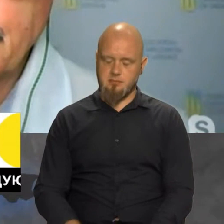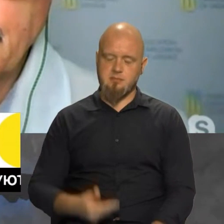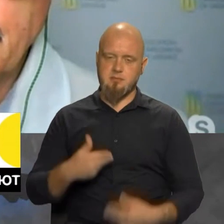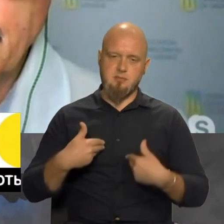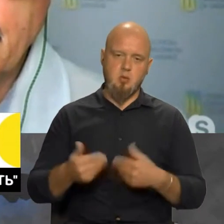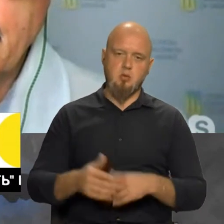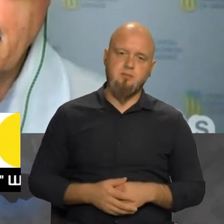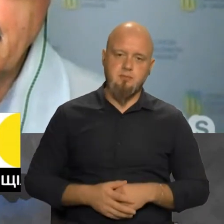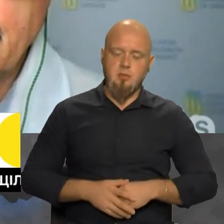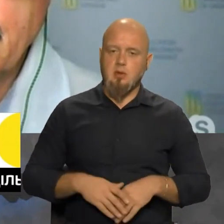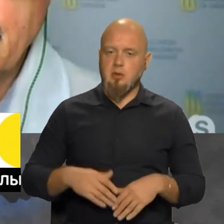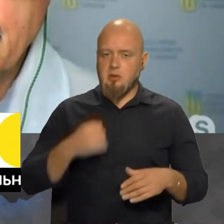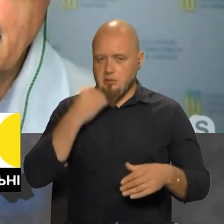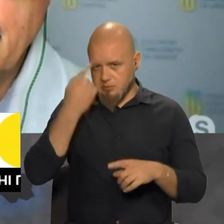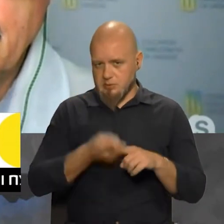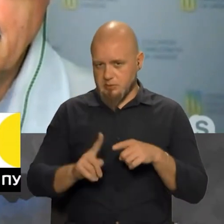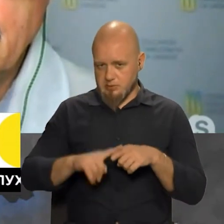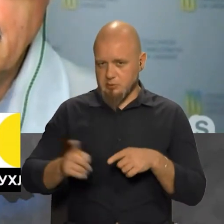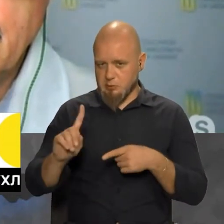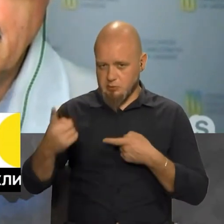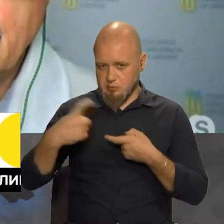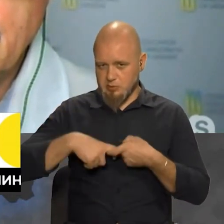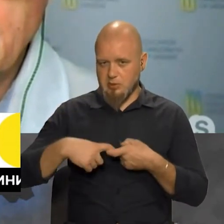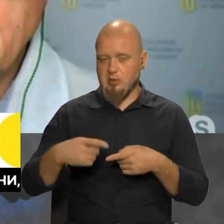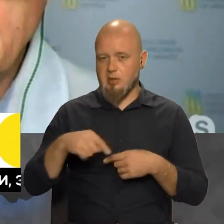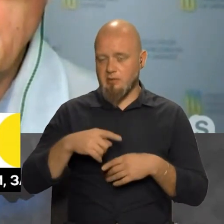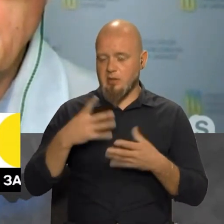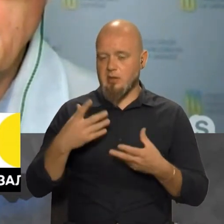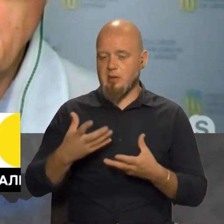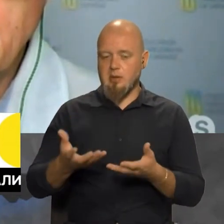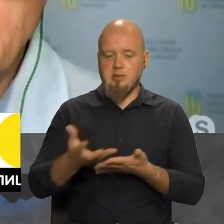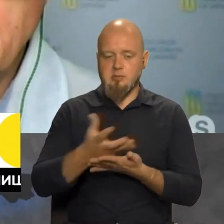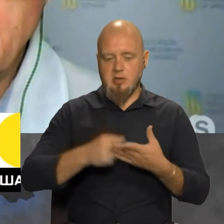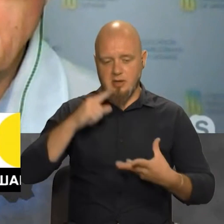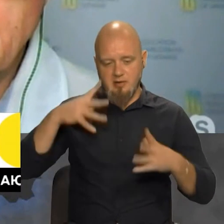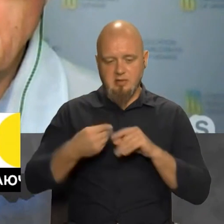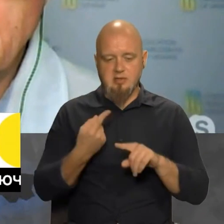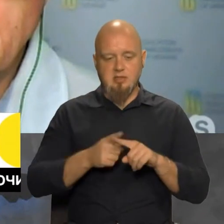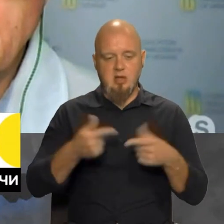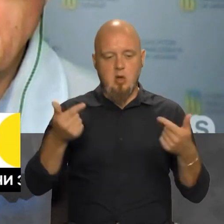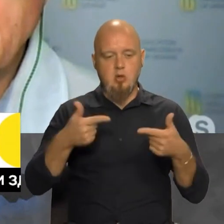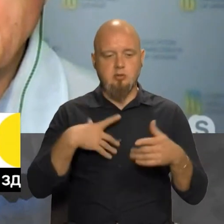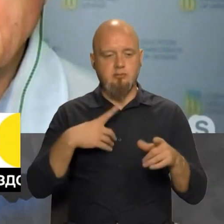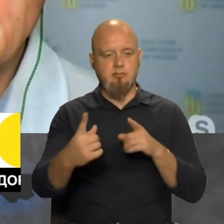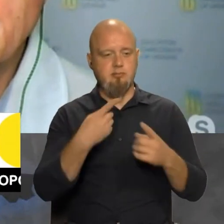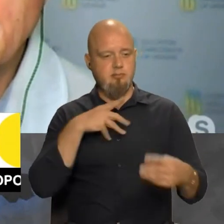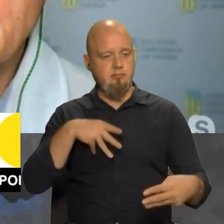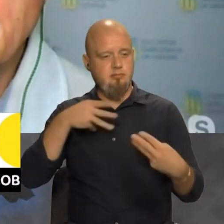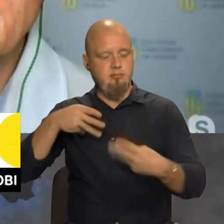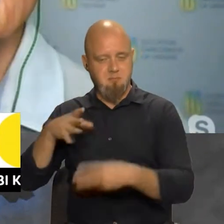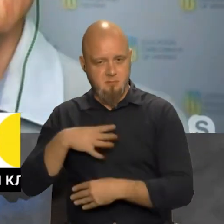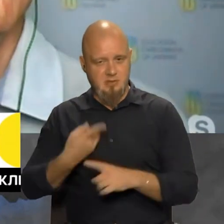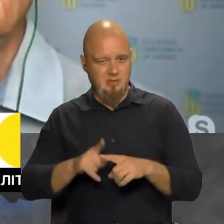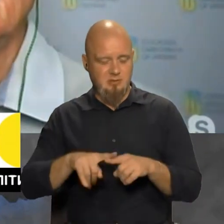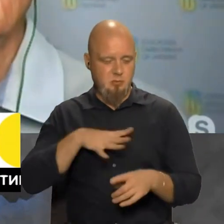Пане Сергіє, вітаємо. Дякуємо за те, що доєдналися. Ось навіть беручи висновки із тих гостей, які доєднувалися до нашого ефіру, це